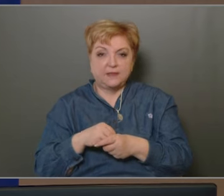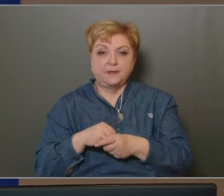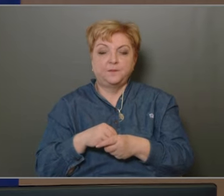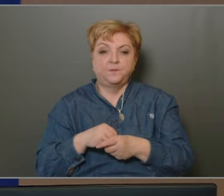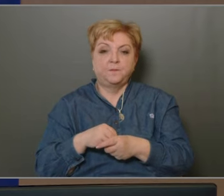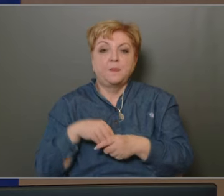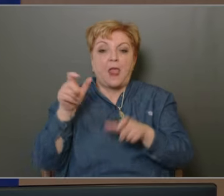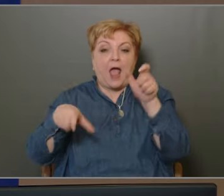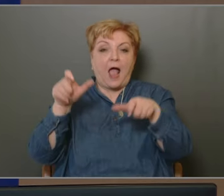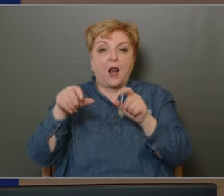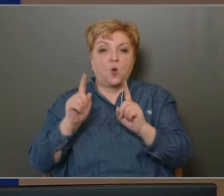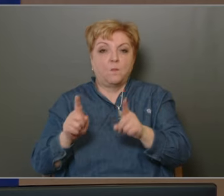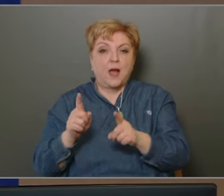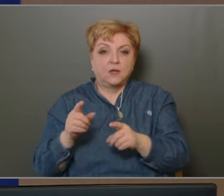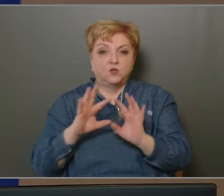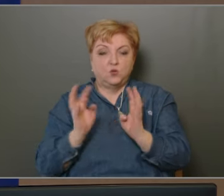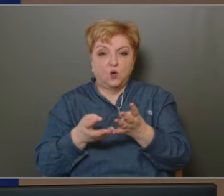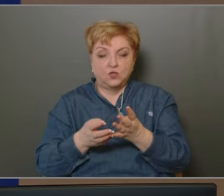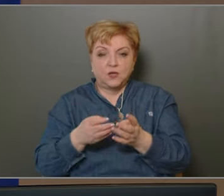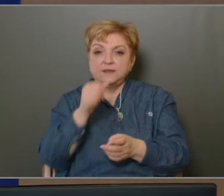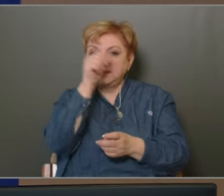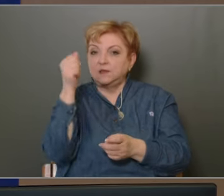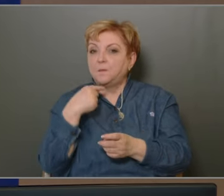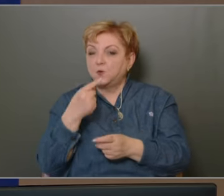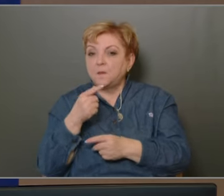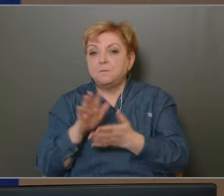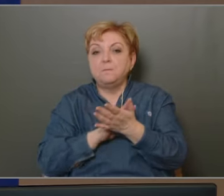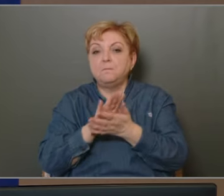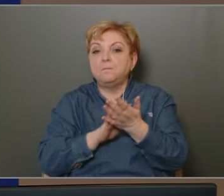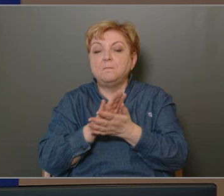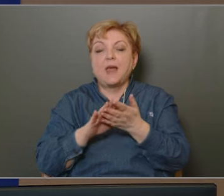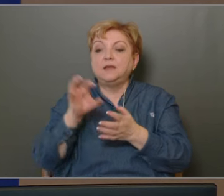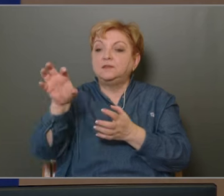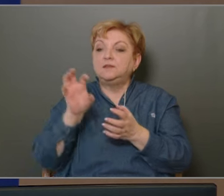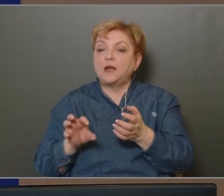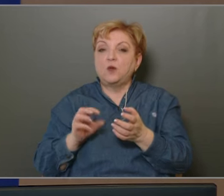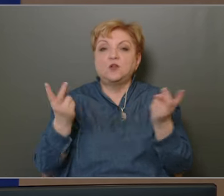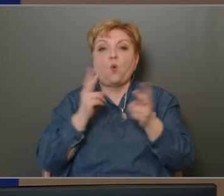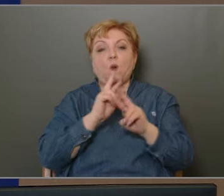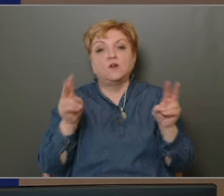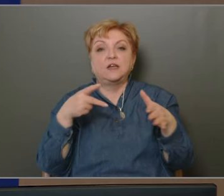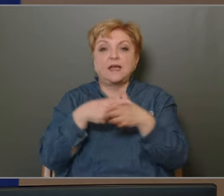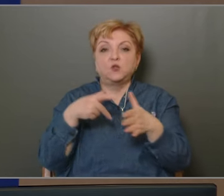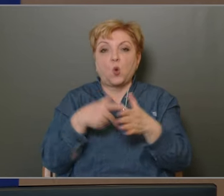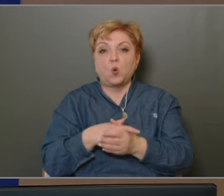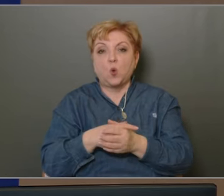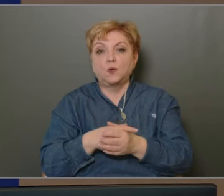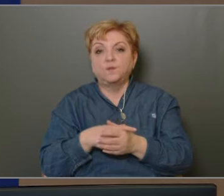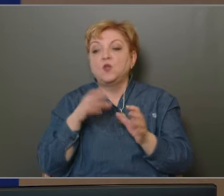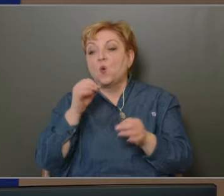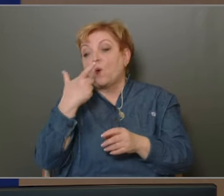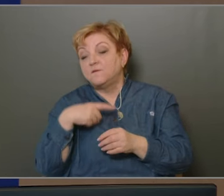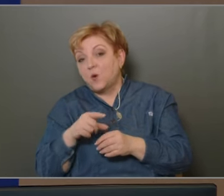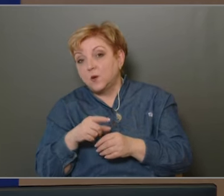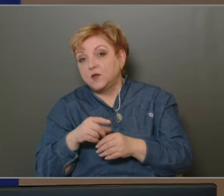állománygyűlésen név szerint is említettem, hogy melyik területen hol vannak ilyen dolgok És hát jó volna,